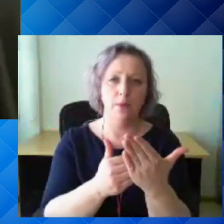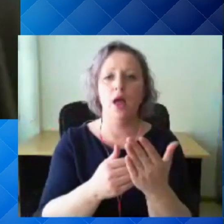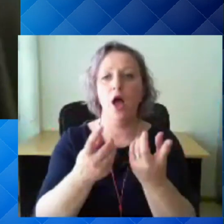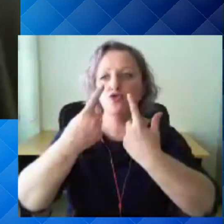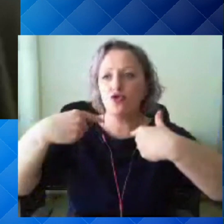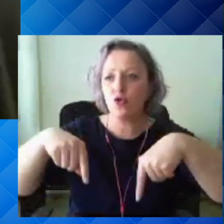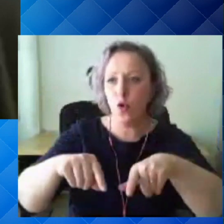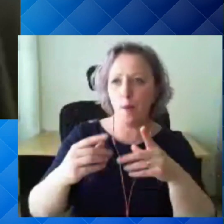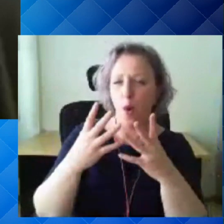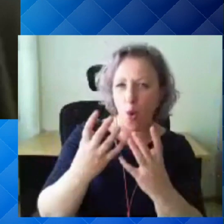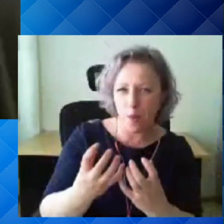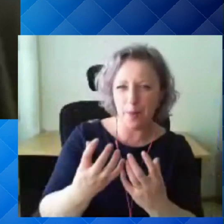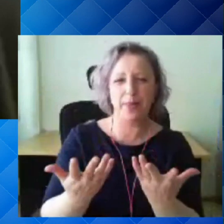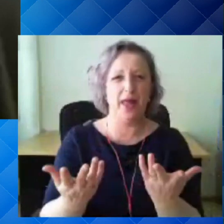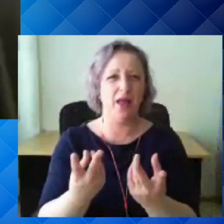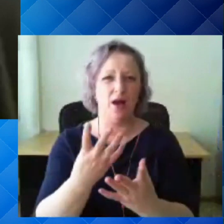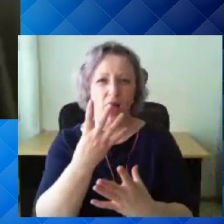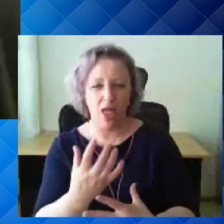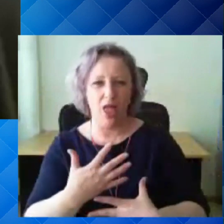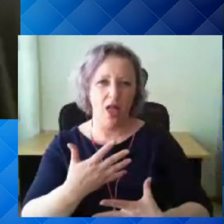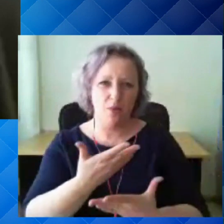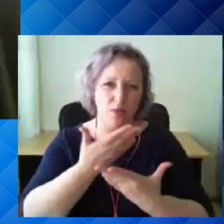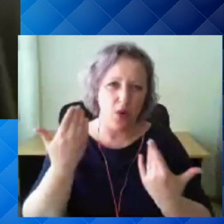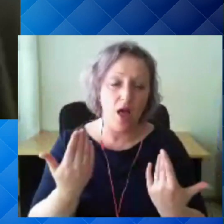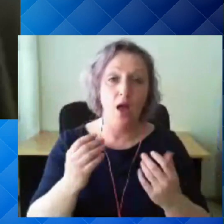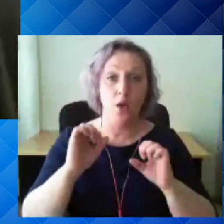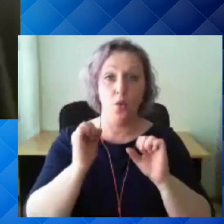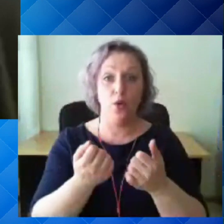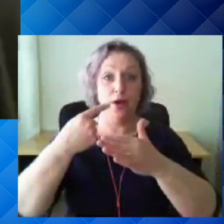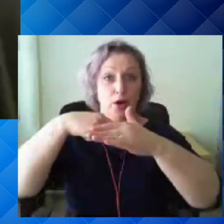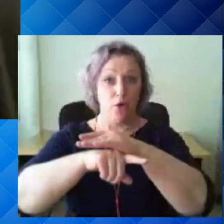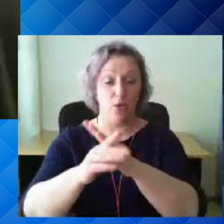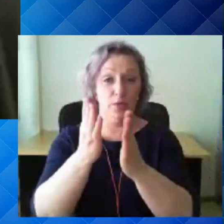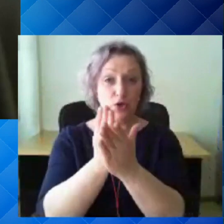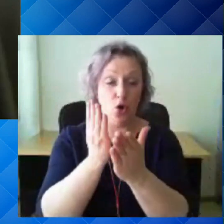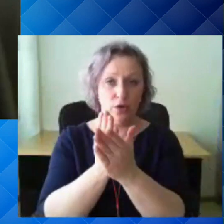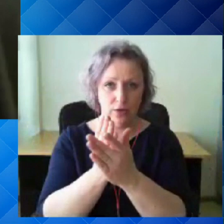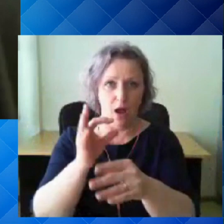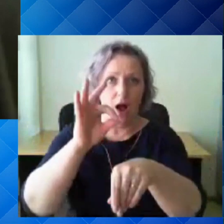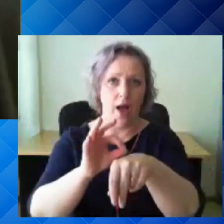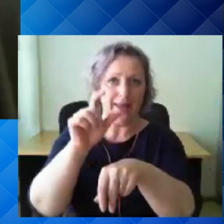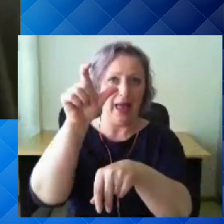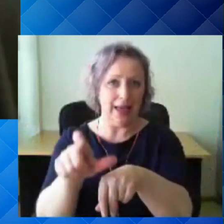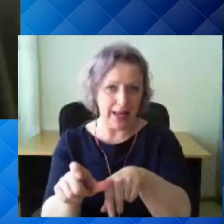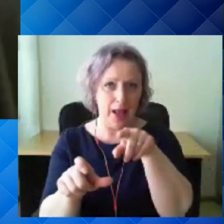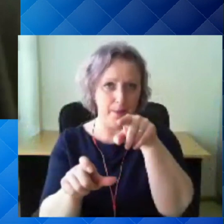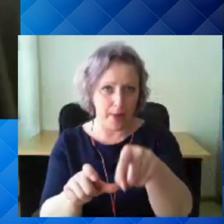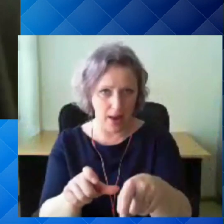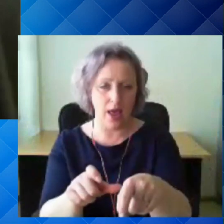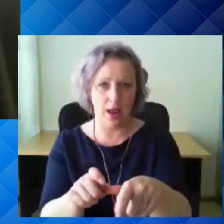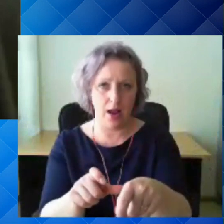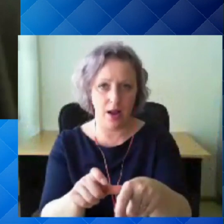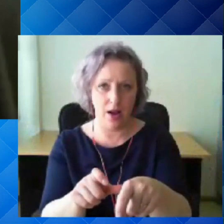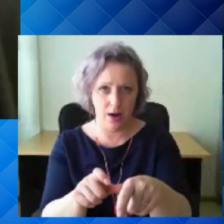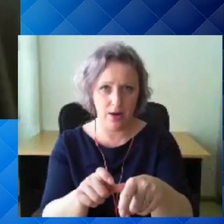ruumides, kui meil ikkagi viirusekand ja kellel on kõrge viiruskoormus, on umses ruumis